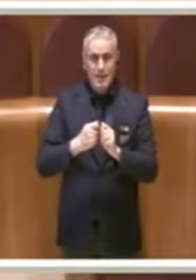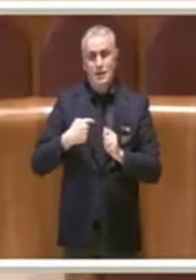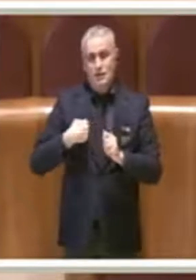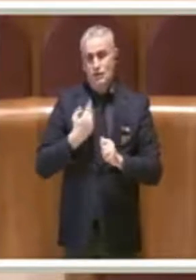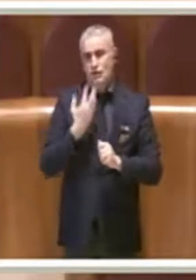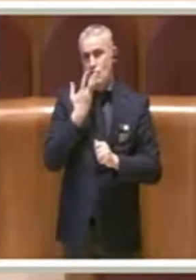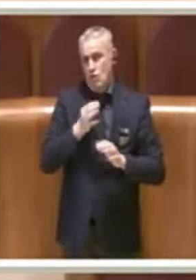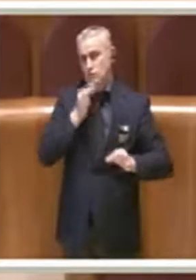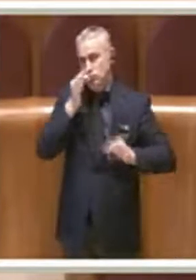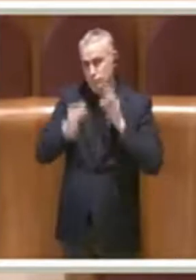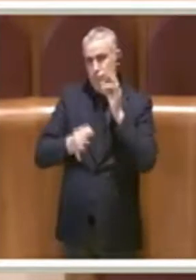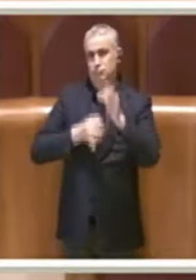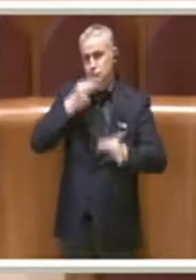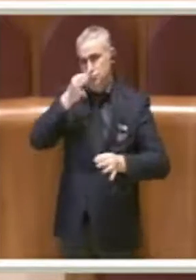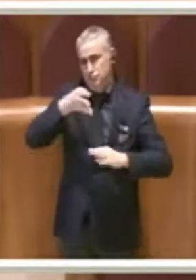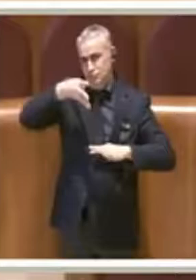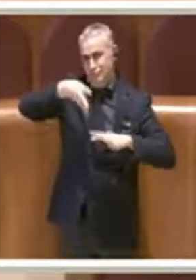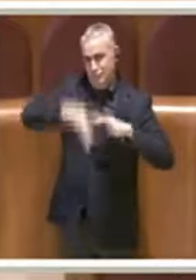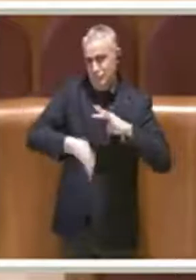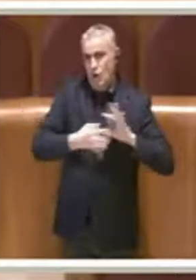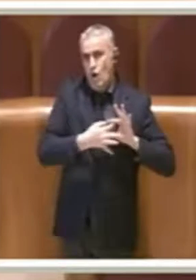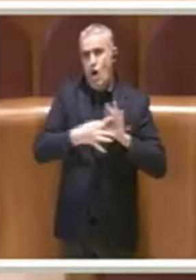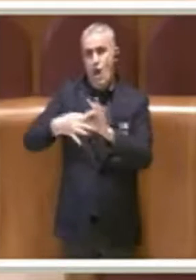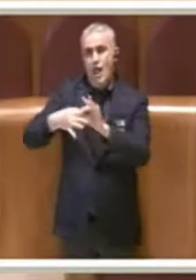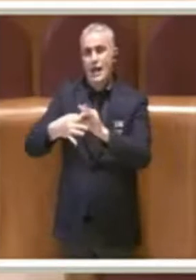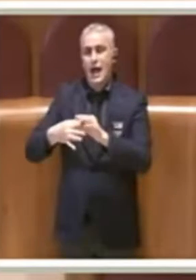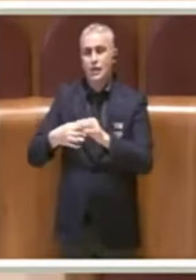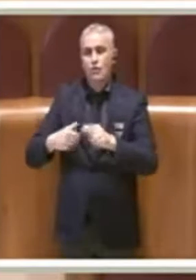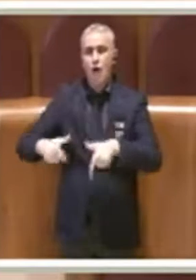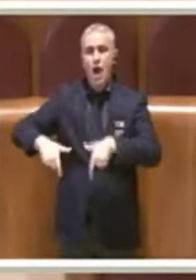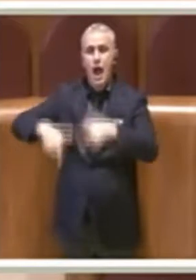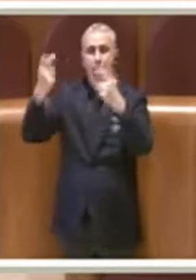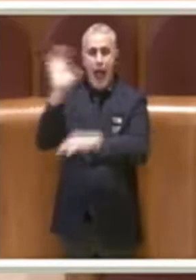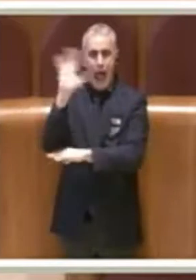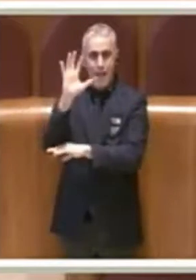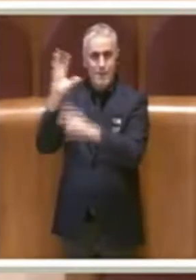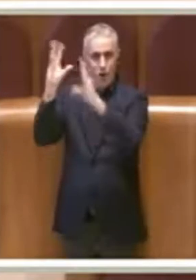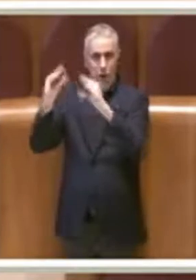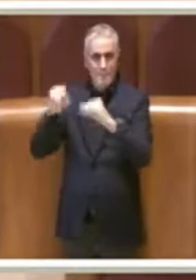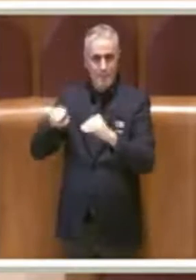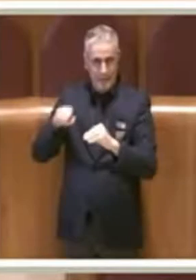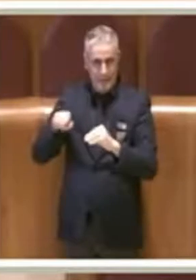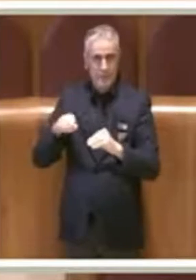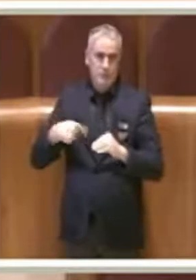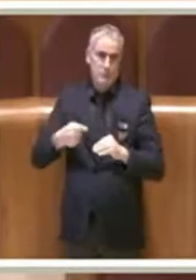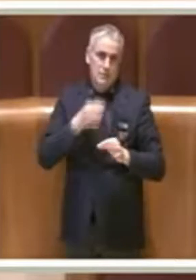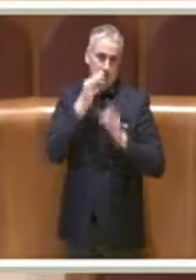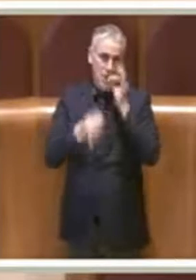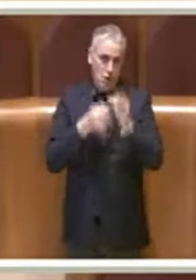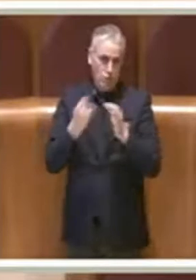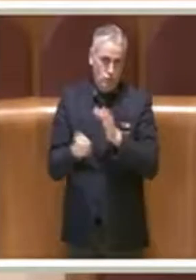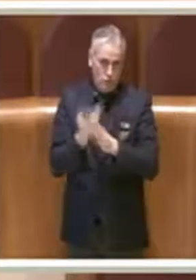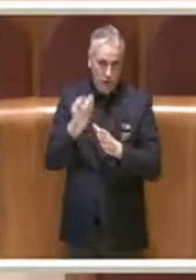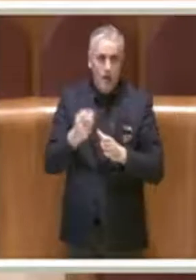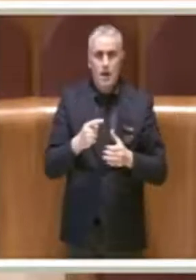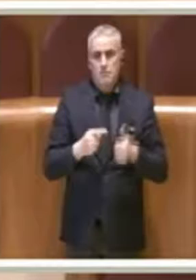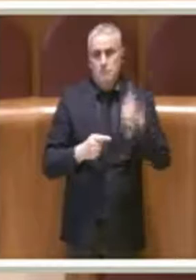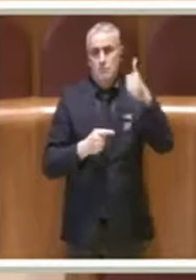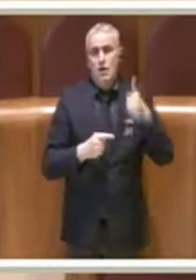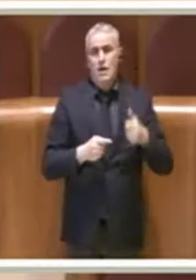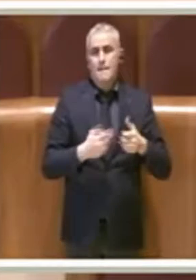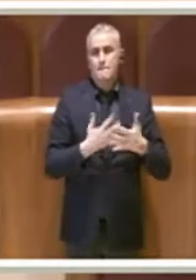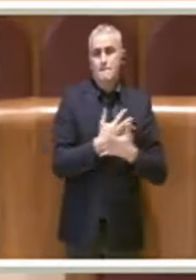approfondito sulla questione dei pini per capire tutto quello che è accaduto, però intanto andiamo a votare il maxi